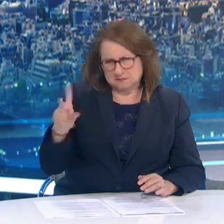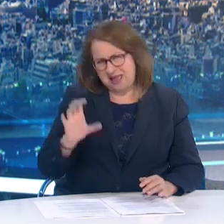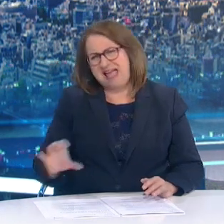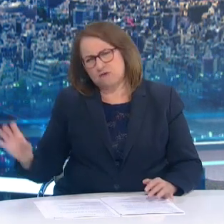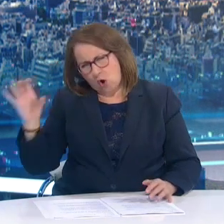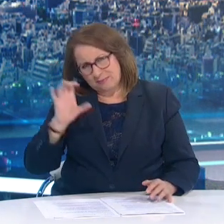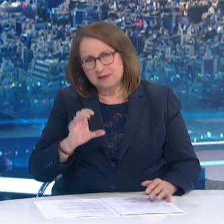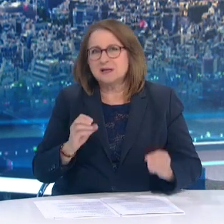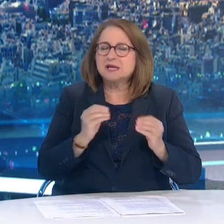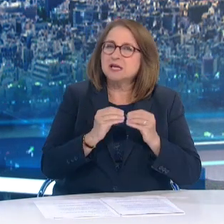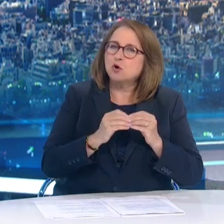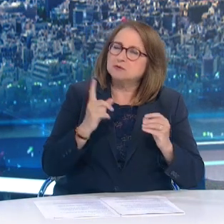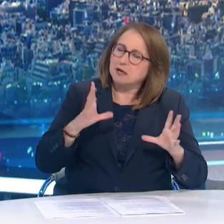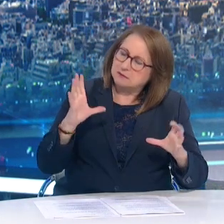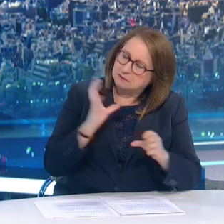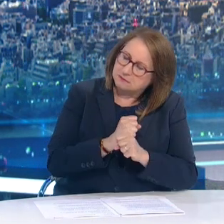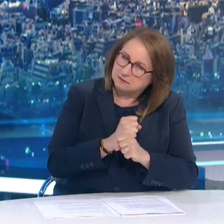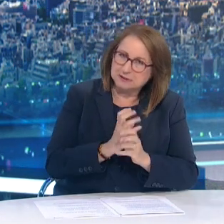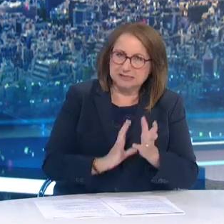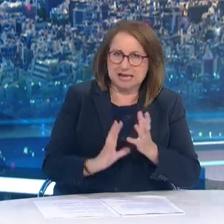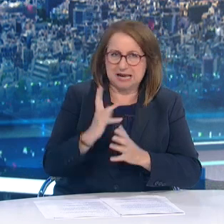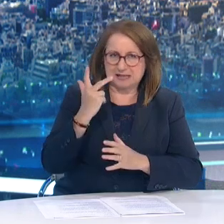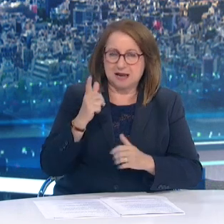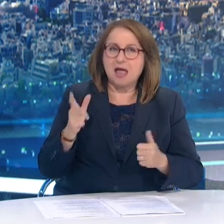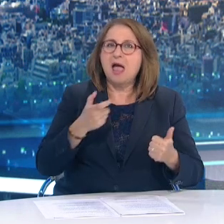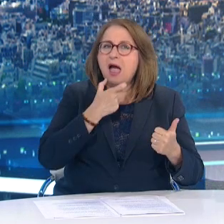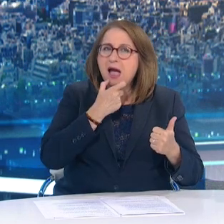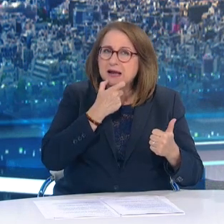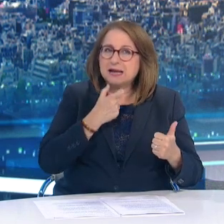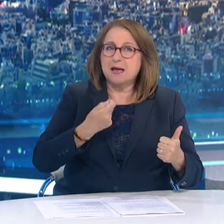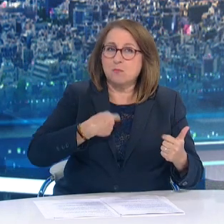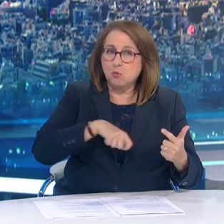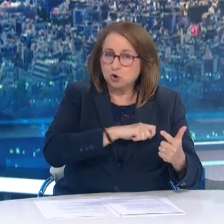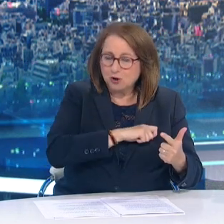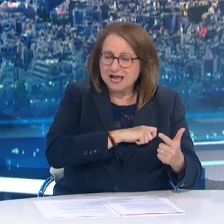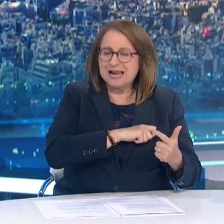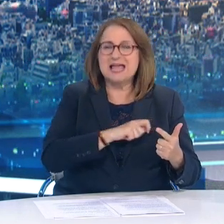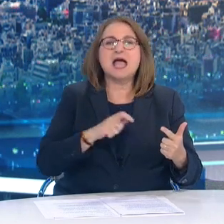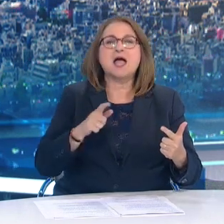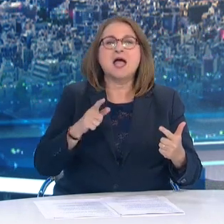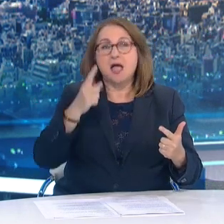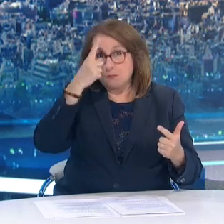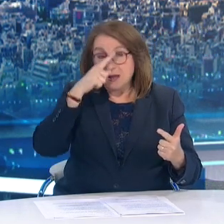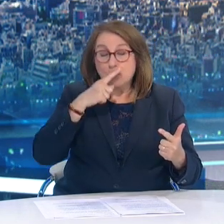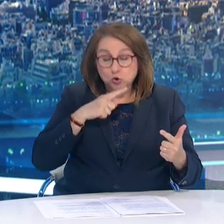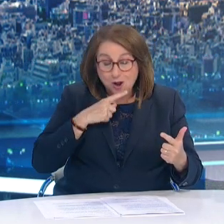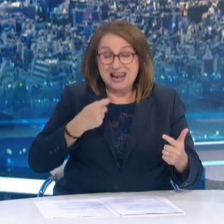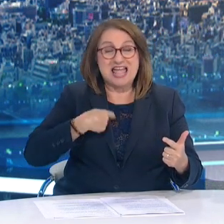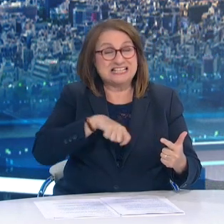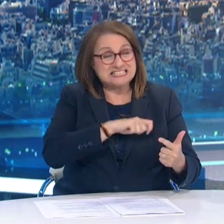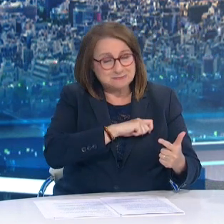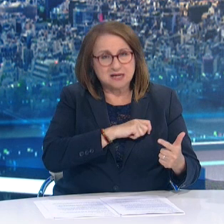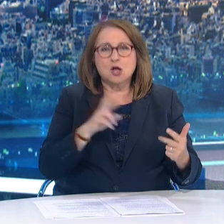Σημαντική επιδίνωση ωστόσο βλέπουμε στο Ηνωμένο Βασίλειο, στην Πορτογαλία, στην Ισπανία και τη Ρωσία. Στην Ελλάδα, με βάση τα στοιχεία που